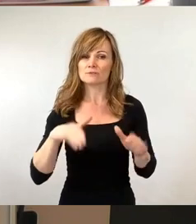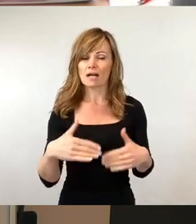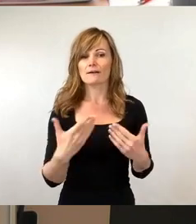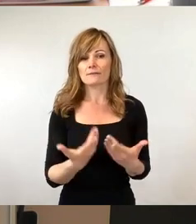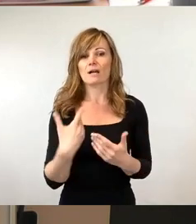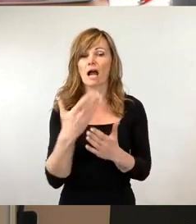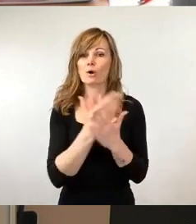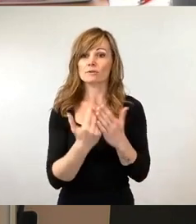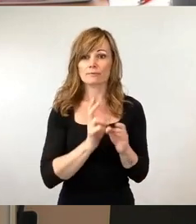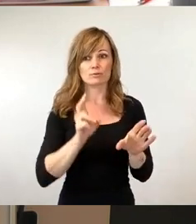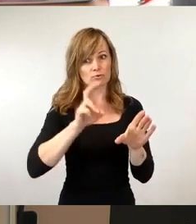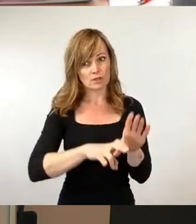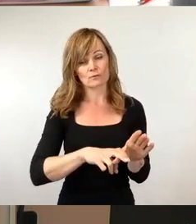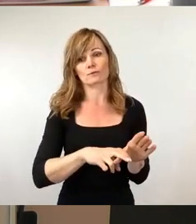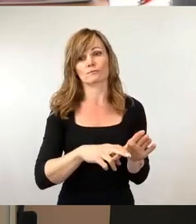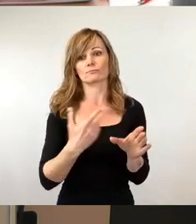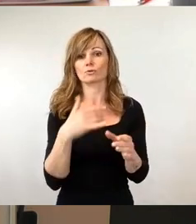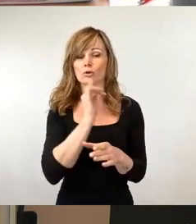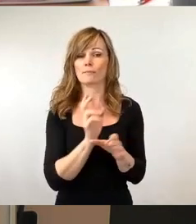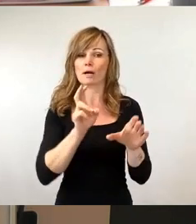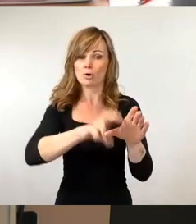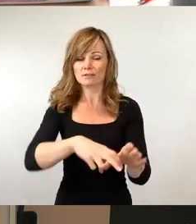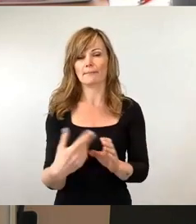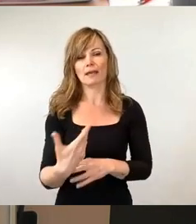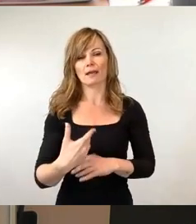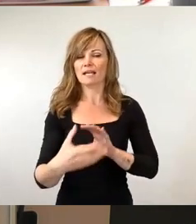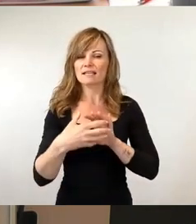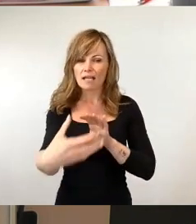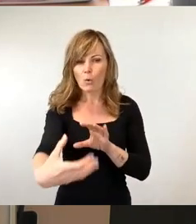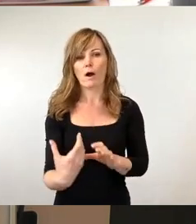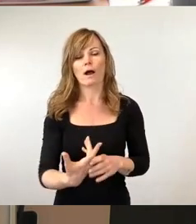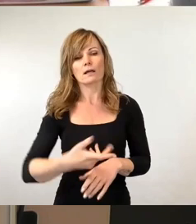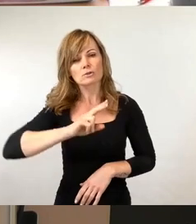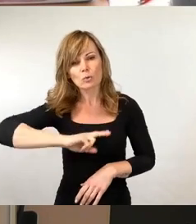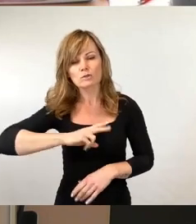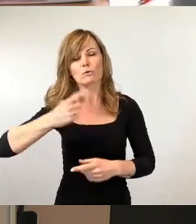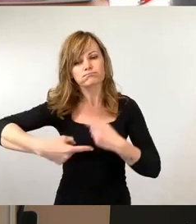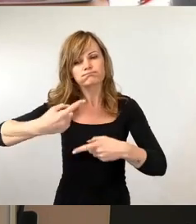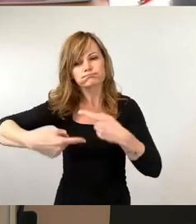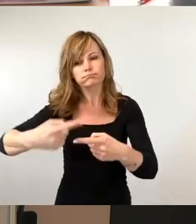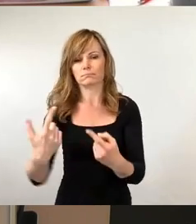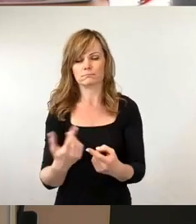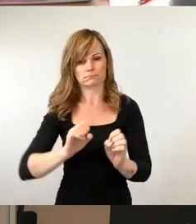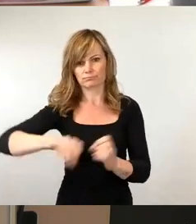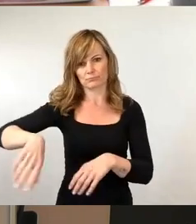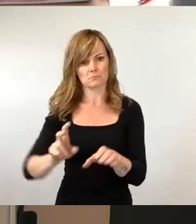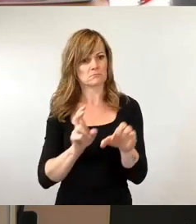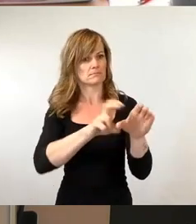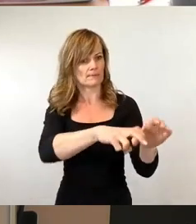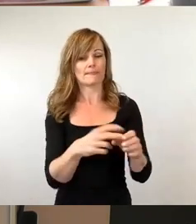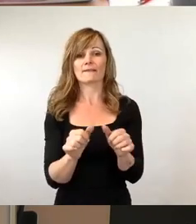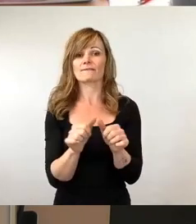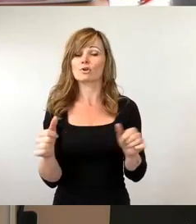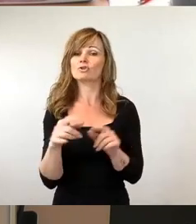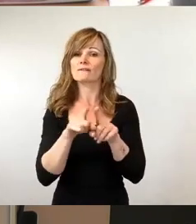Dauerduldungsschleife rauskommen. Es wurde ganz, ganz frisch das Fachkräfteeinwanderungsgesetz beschlossen, was den Spurwechsel